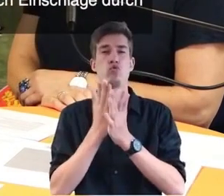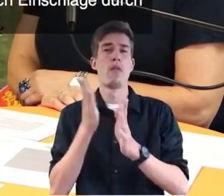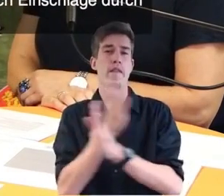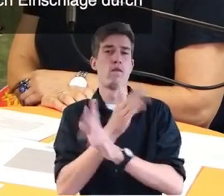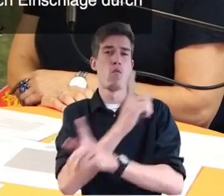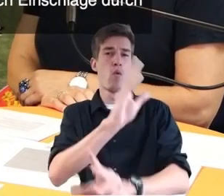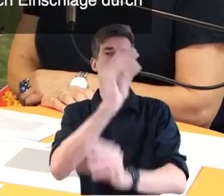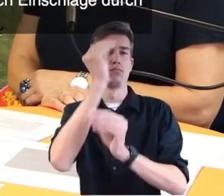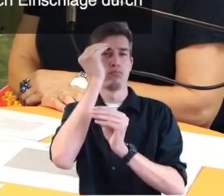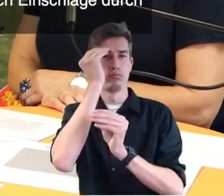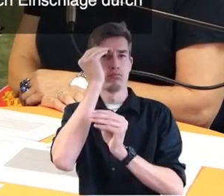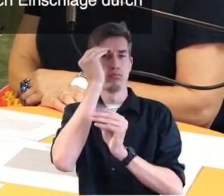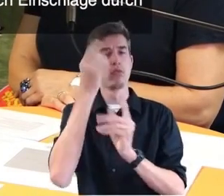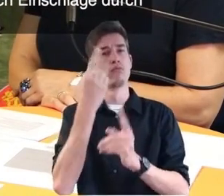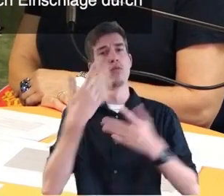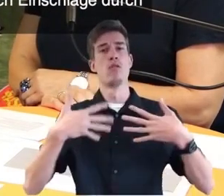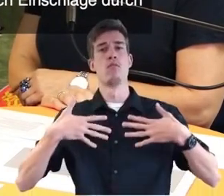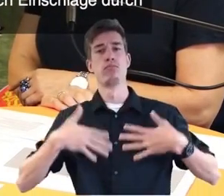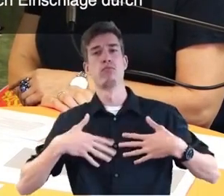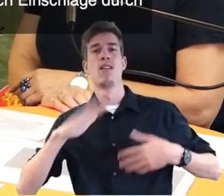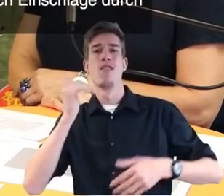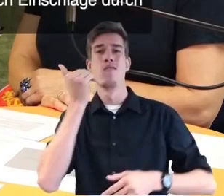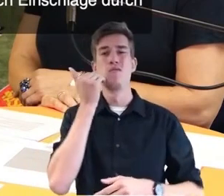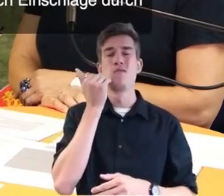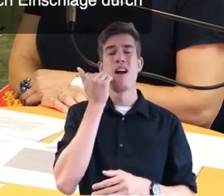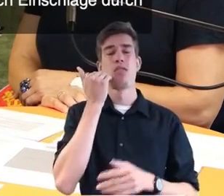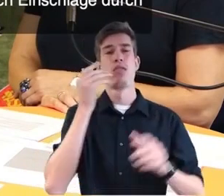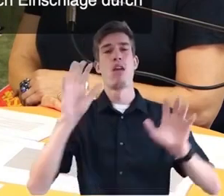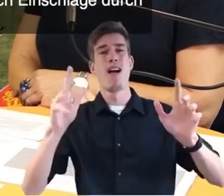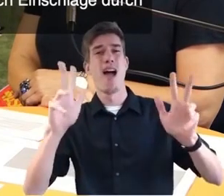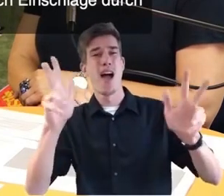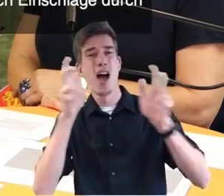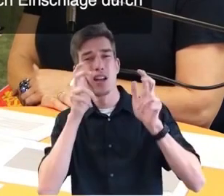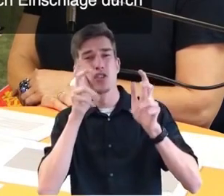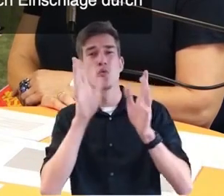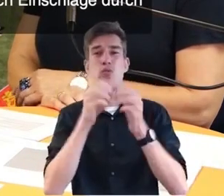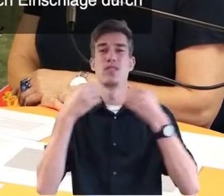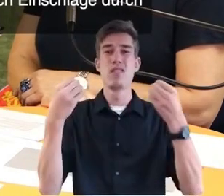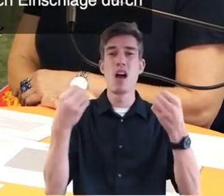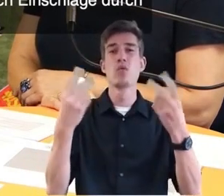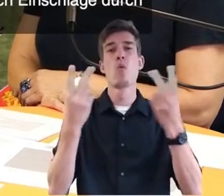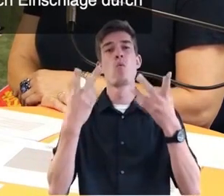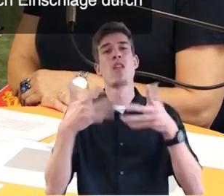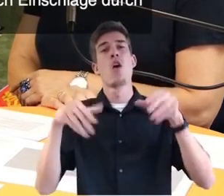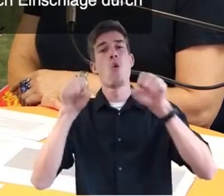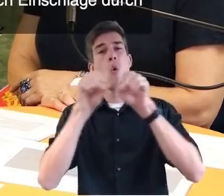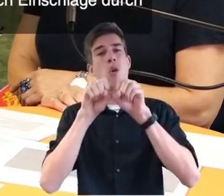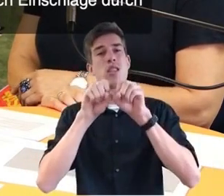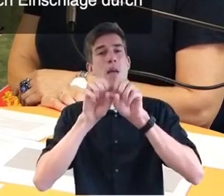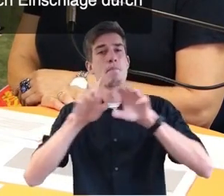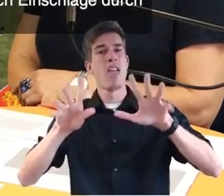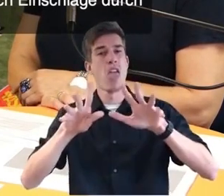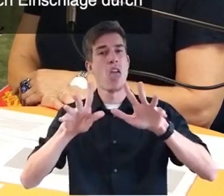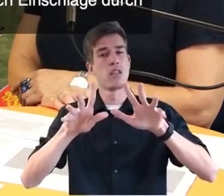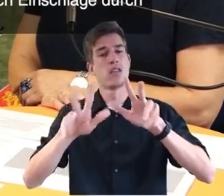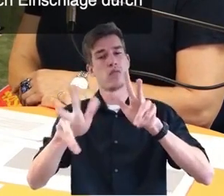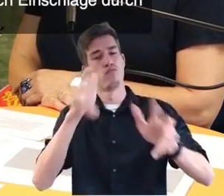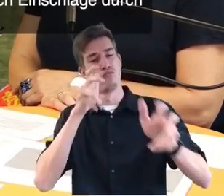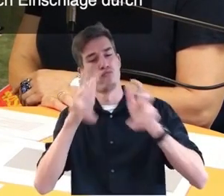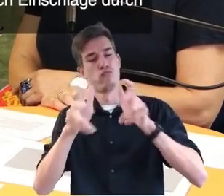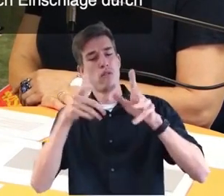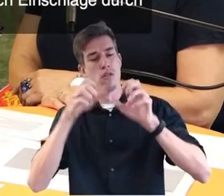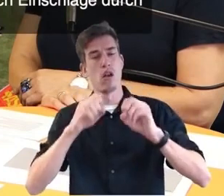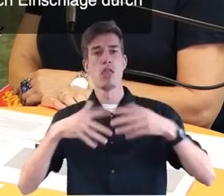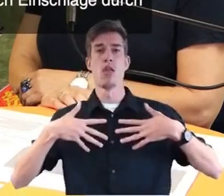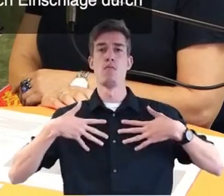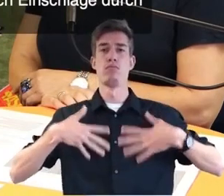über Ihre Tageszeitungen, über Rundfunk, über Fernsehen, über Online-Medien und können dann sich da entsprechend